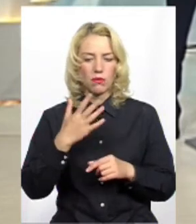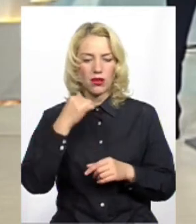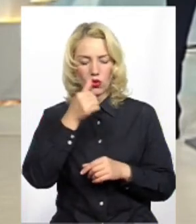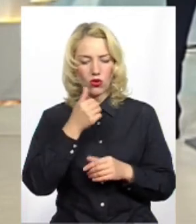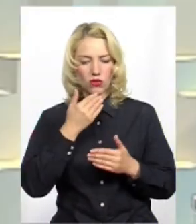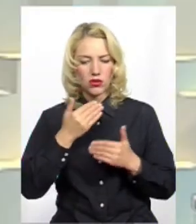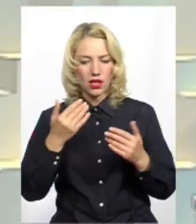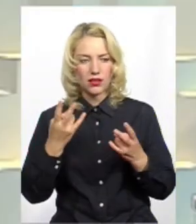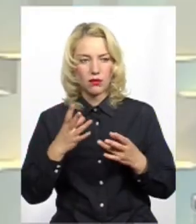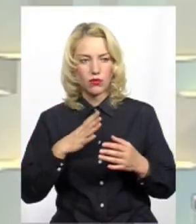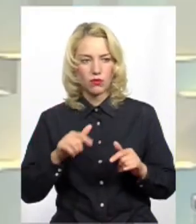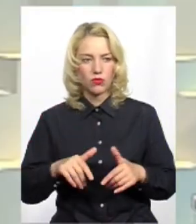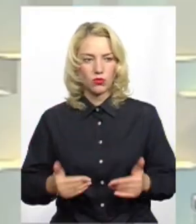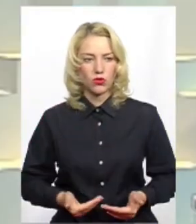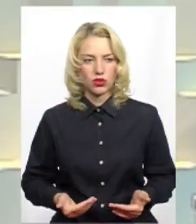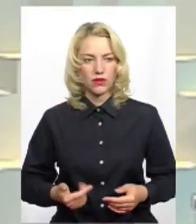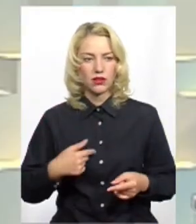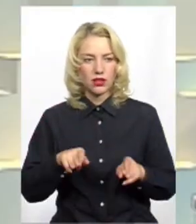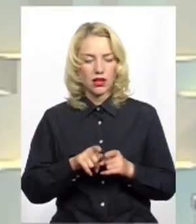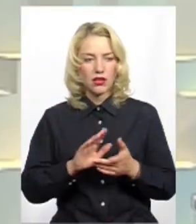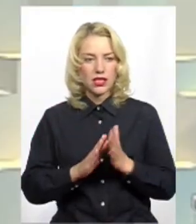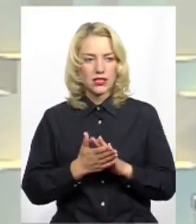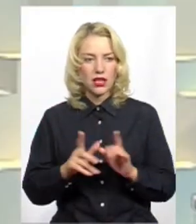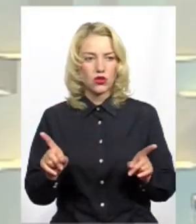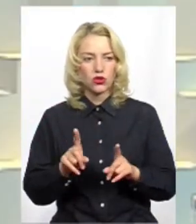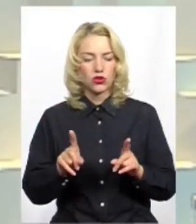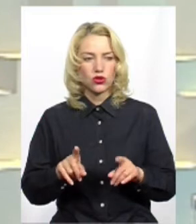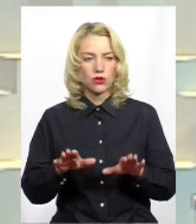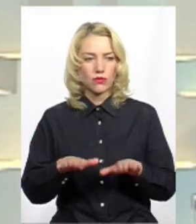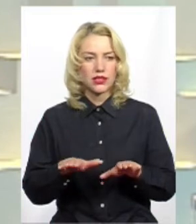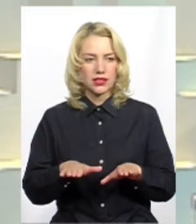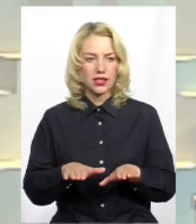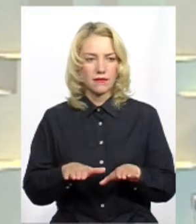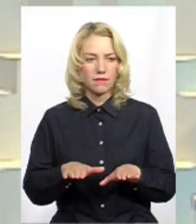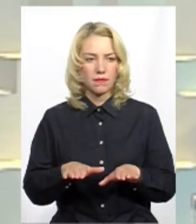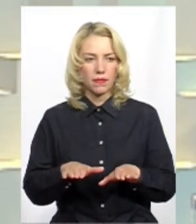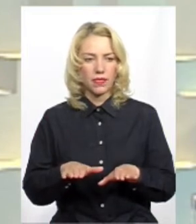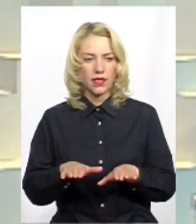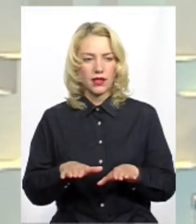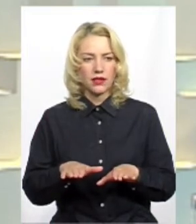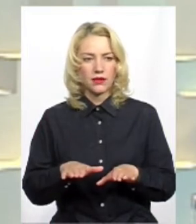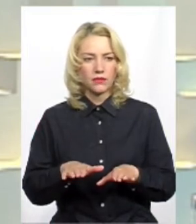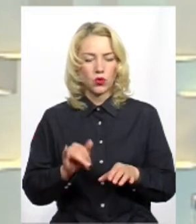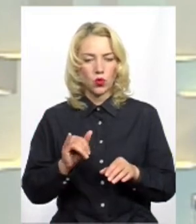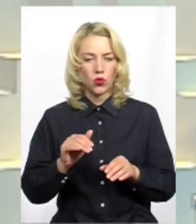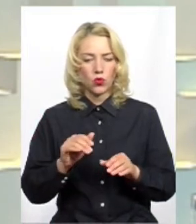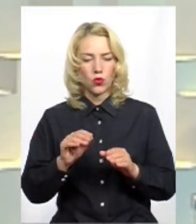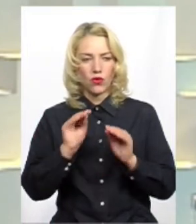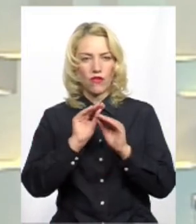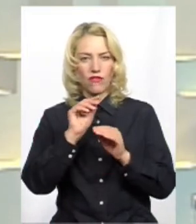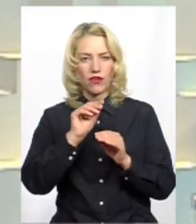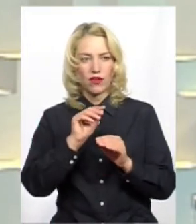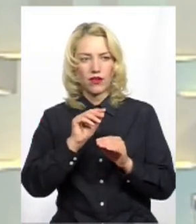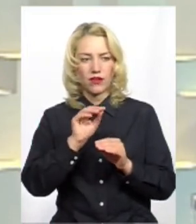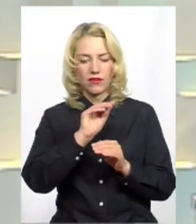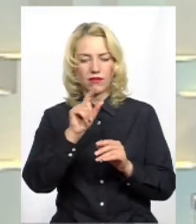останніх в Україні? Так склалось, що вніс саму відомість, інформацію про себе, що